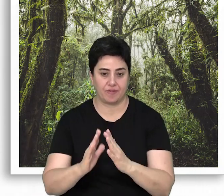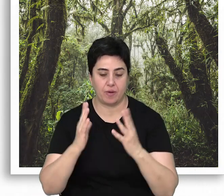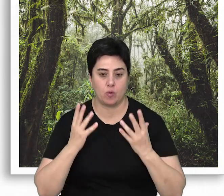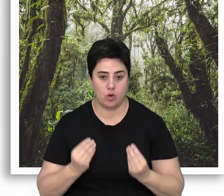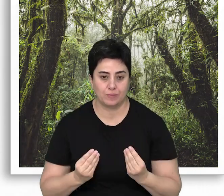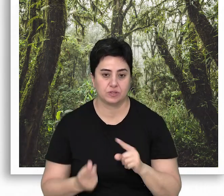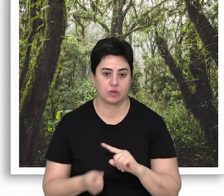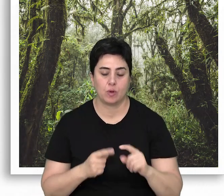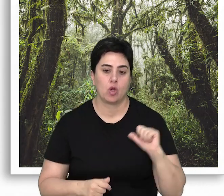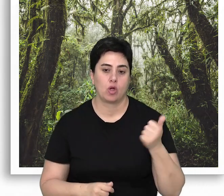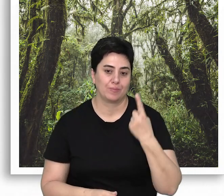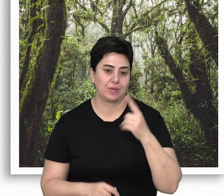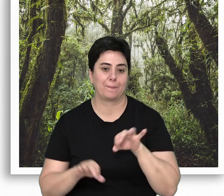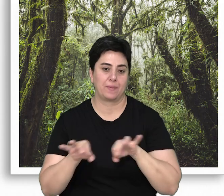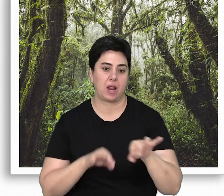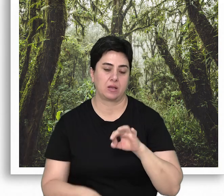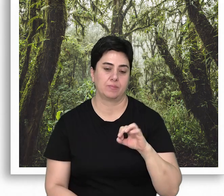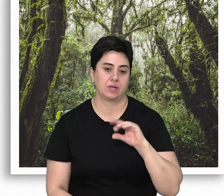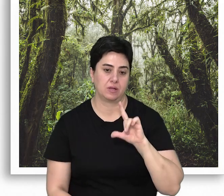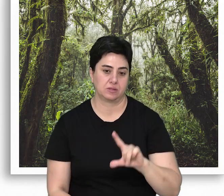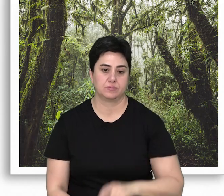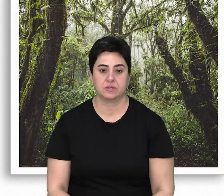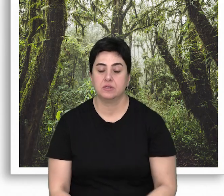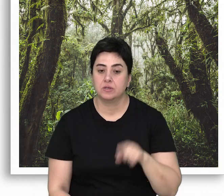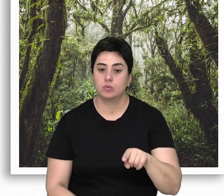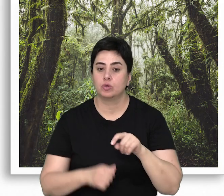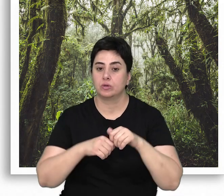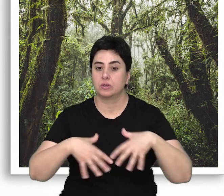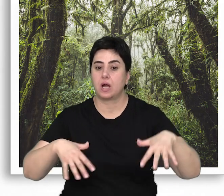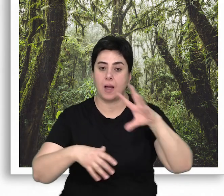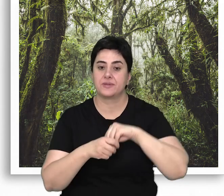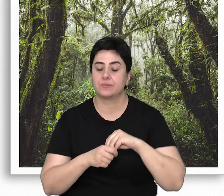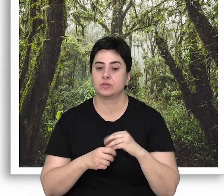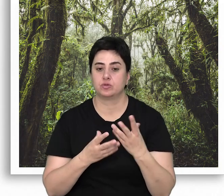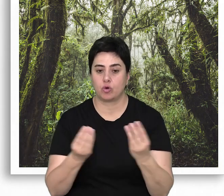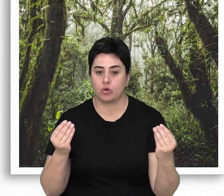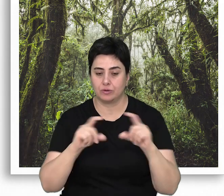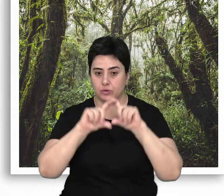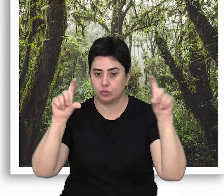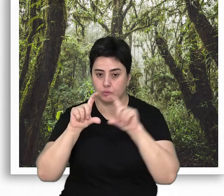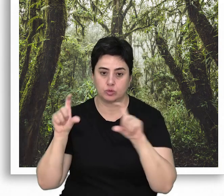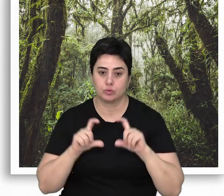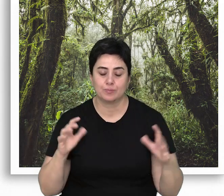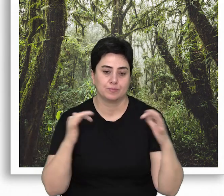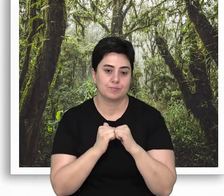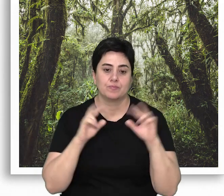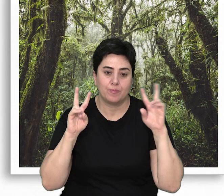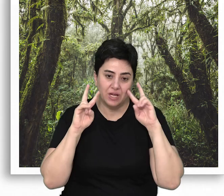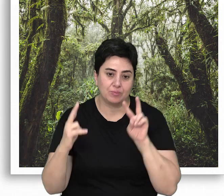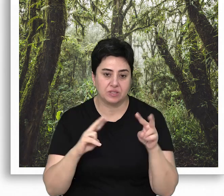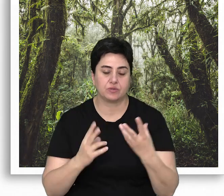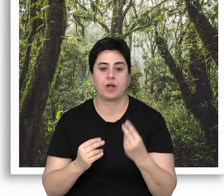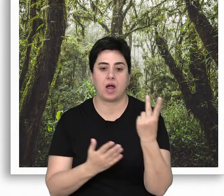sürdürülebilir yönetiminde önemli bir planlama aracıdır. Bu kapsamda çok sektörlü ve çok ölçekli farklı yaklaşımlar,